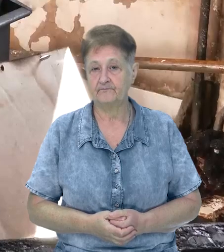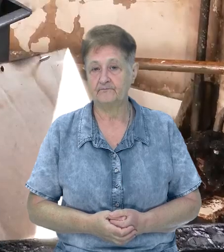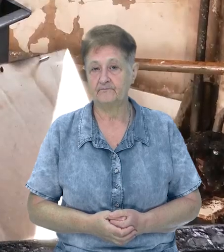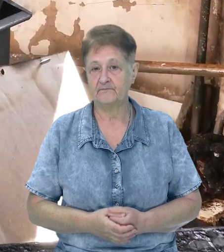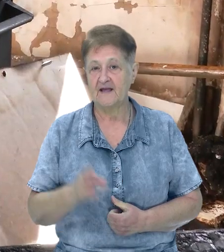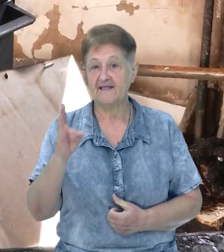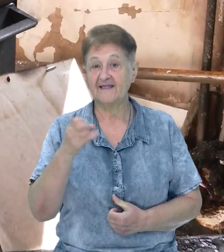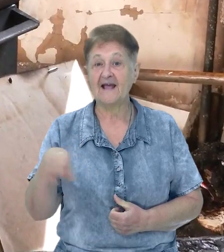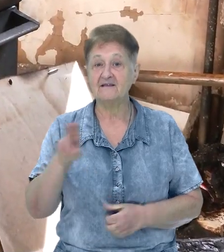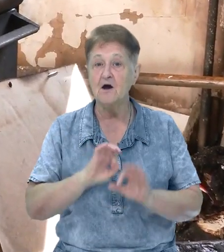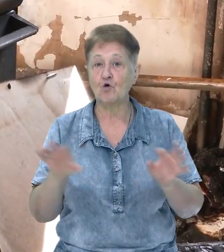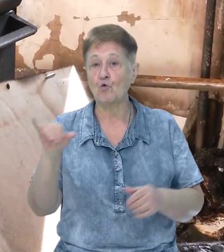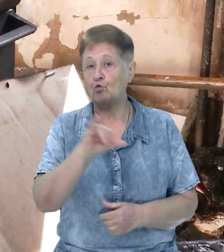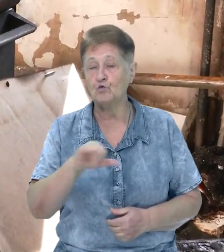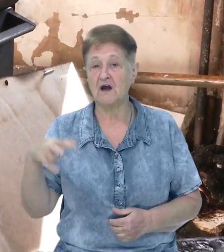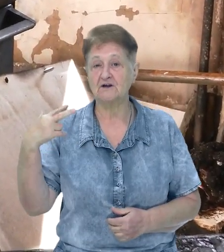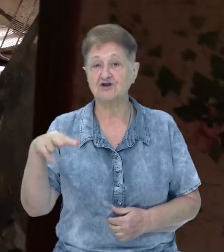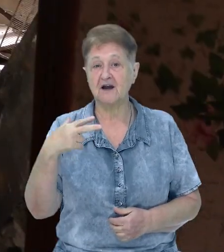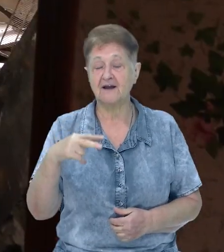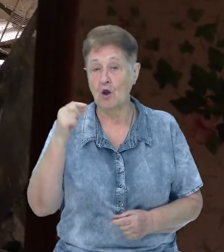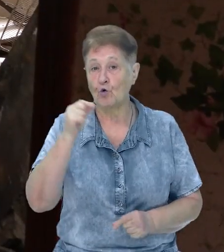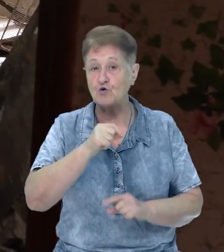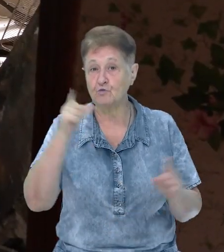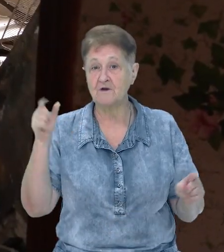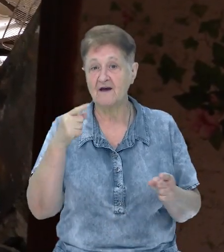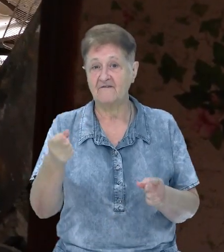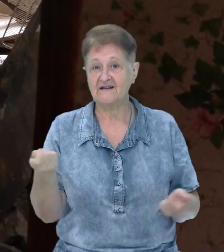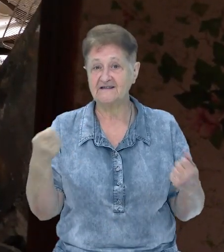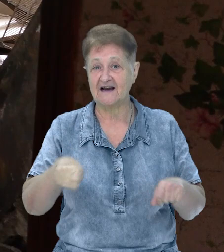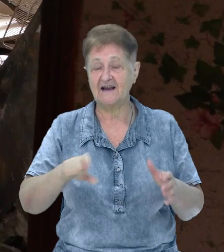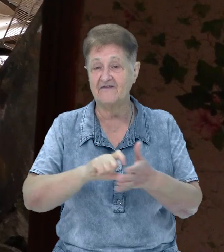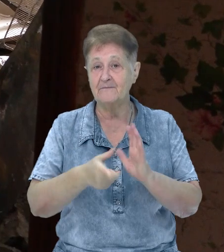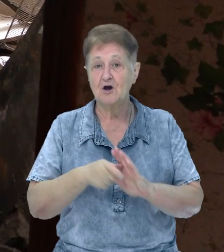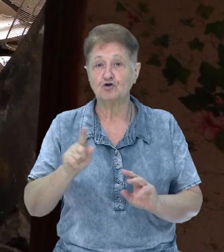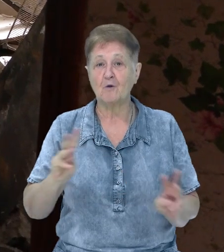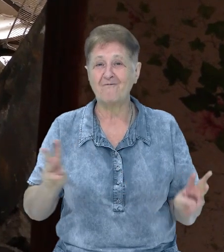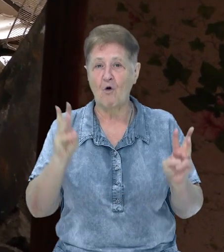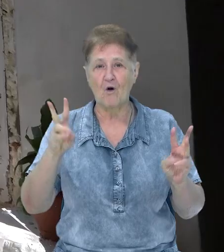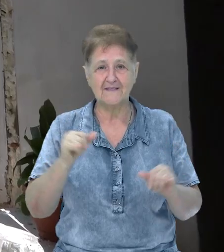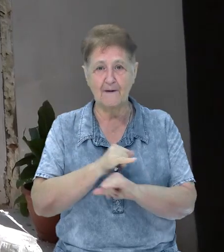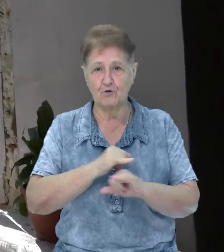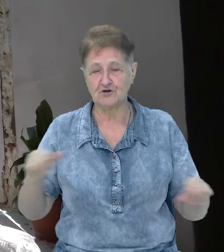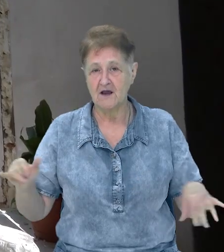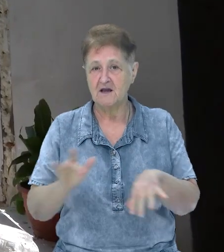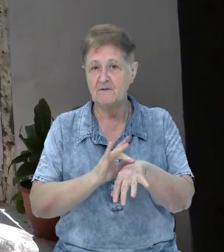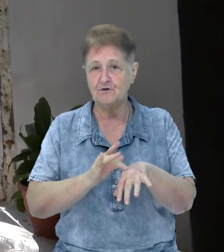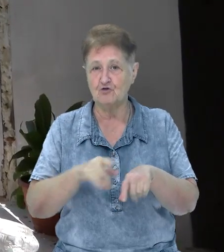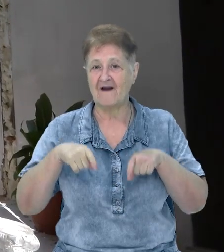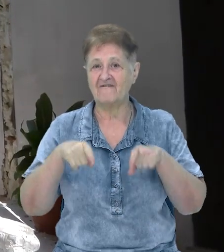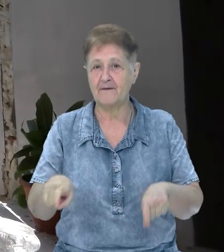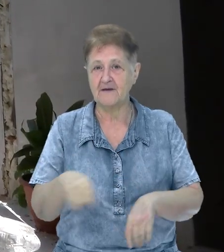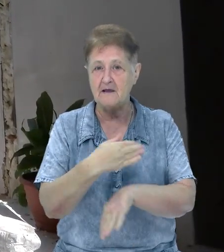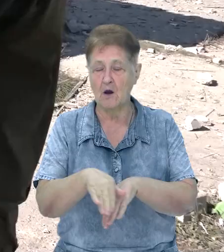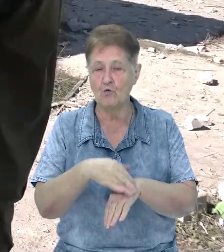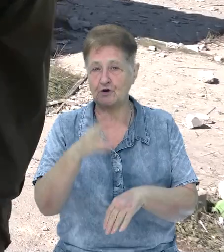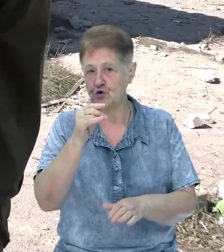Надія розповідає, удар шахета розбудив сина. Він зачинив кімнату, щоб вогонь з кухні швидко не поширився, ібо Соняш вибіг на вулицю